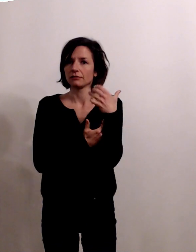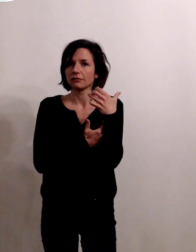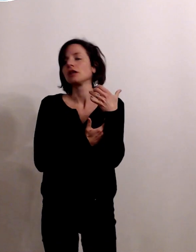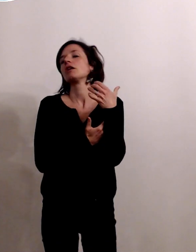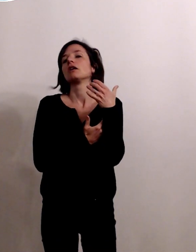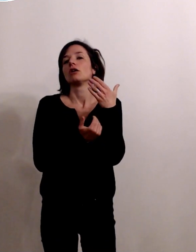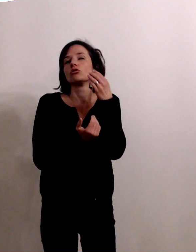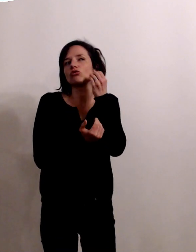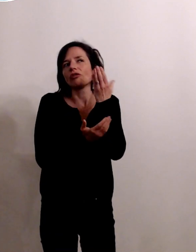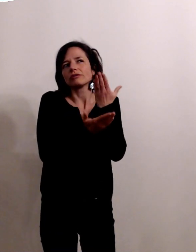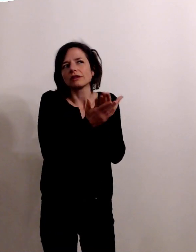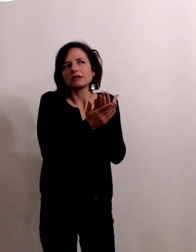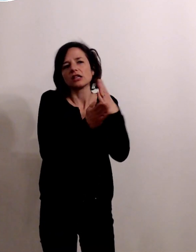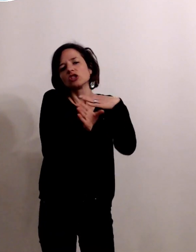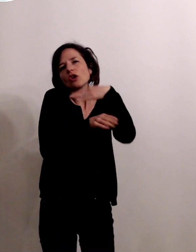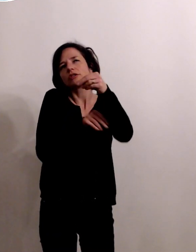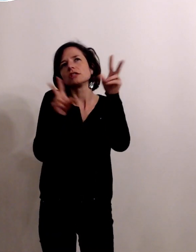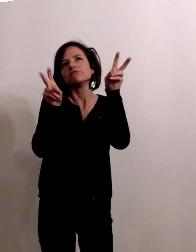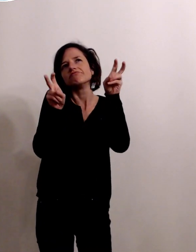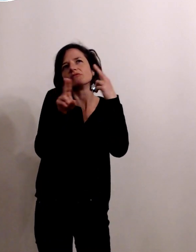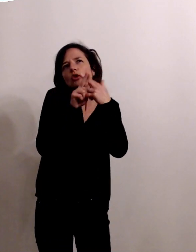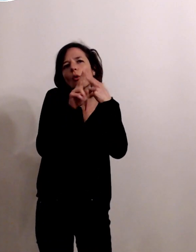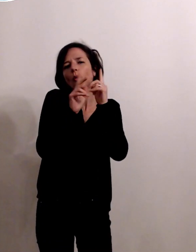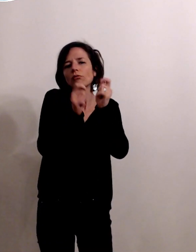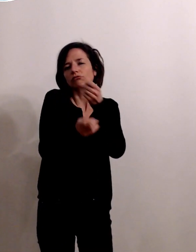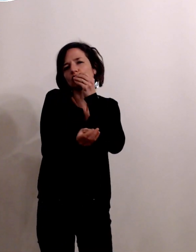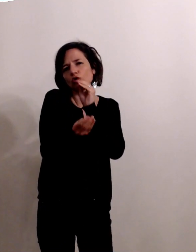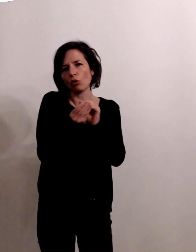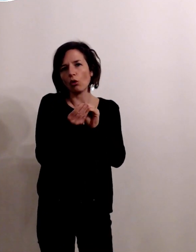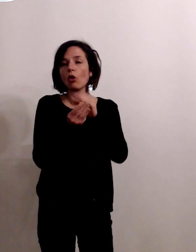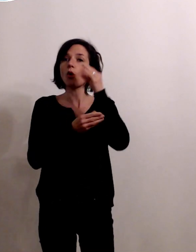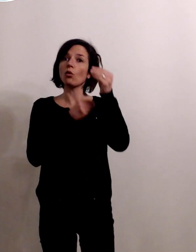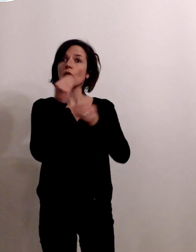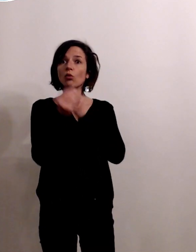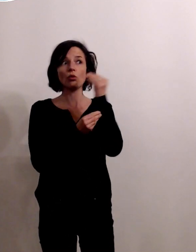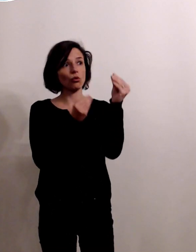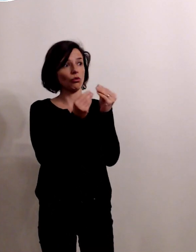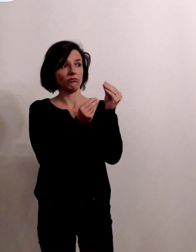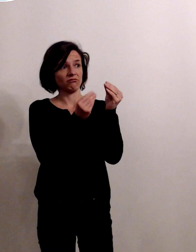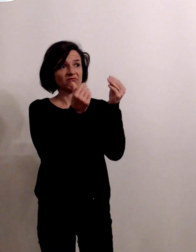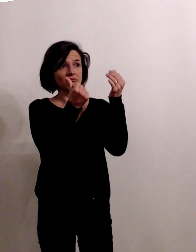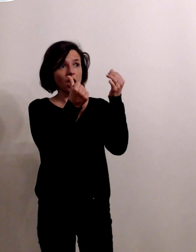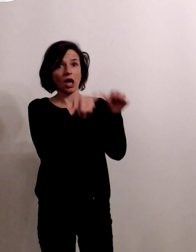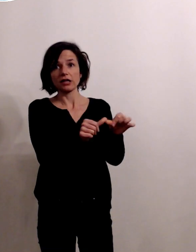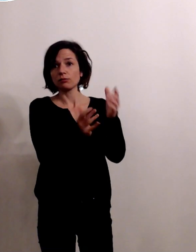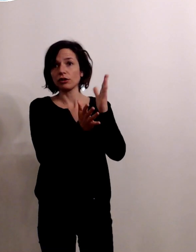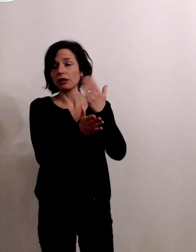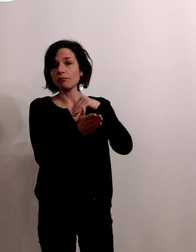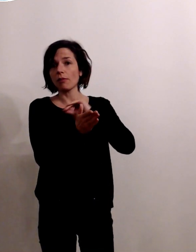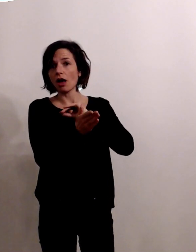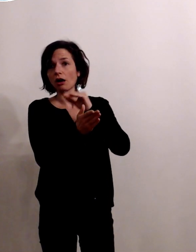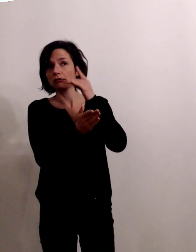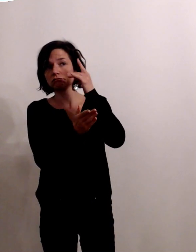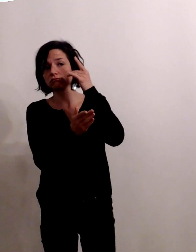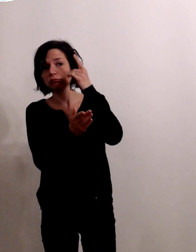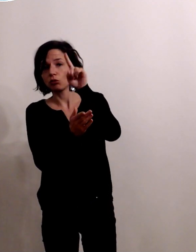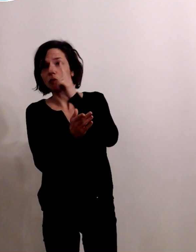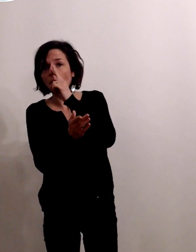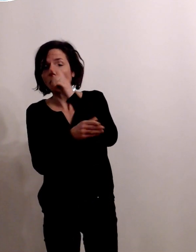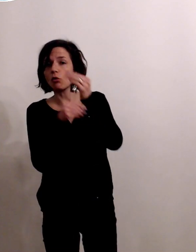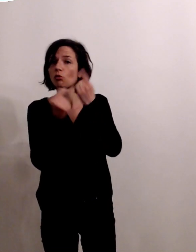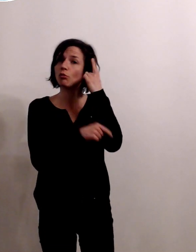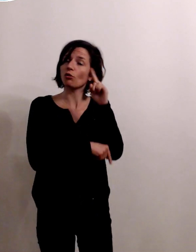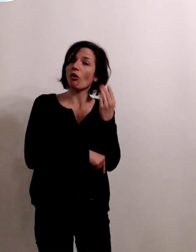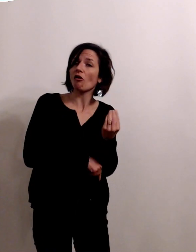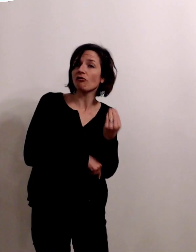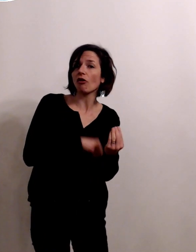de précoce ou bien on est au delà des délais parce qu'il y a une raison particulière soit pour la mère soit pour l'enfant et donc